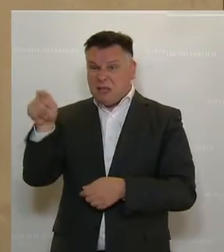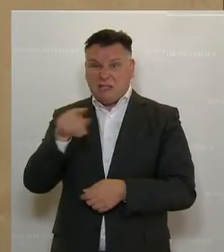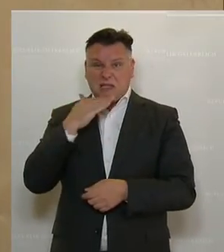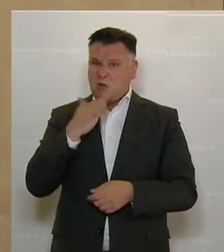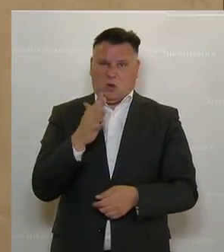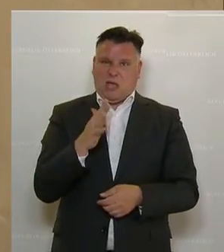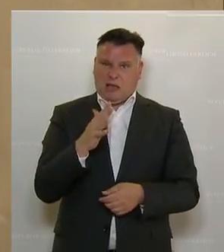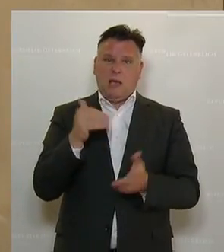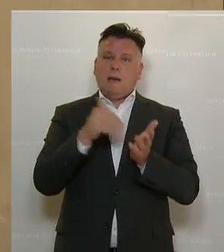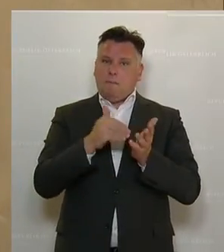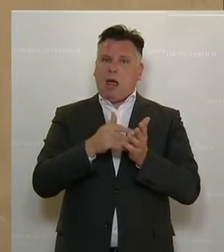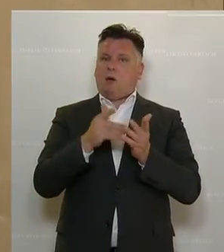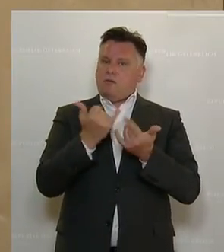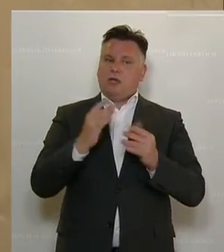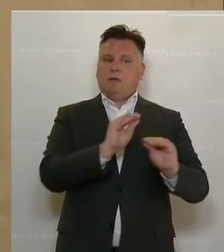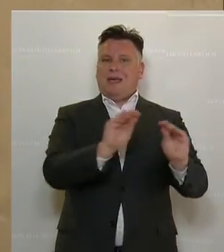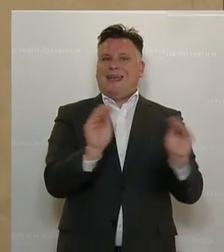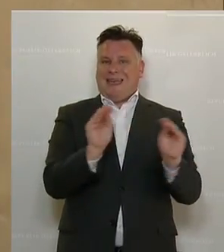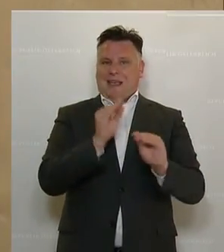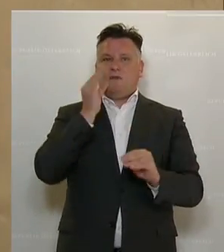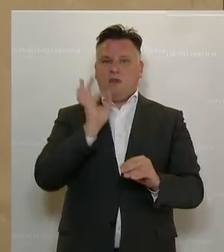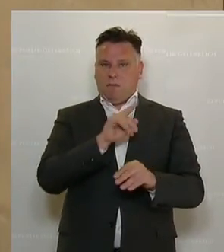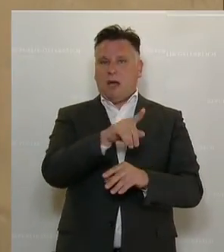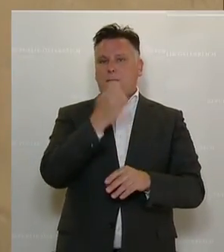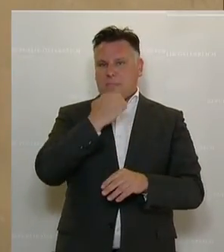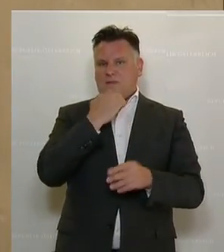wird ein Teil sein, aber der Hauptfokus liegt auf dem privaten Sektor.